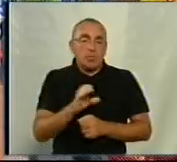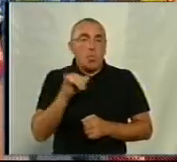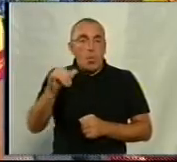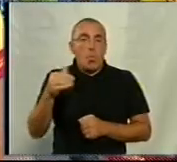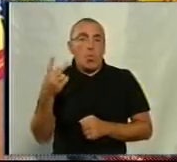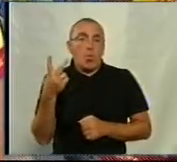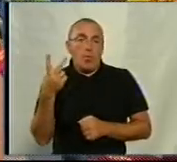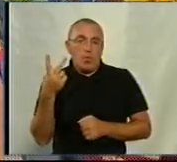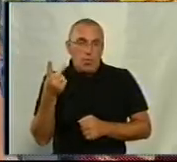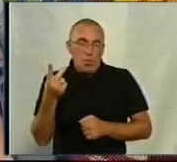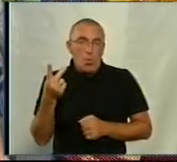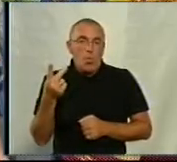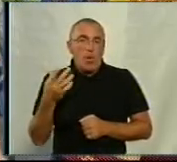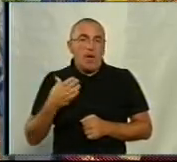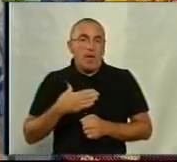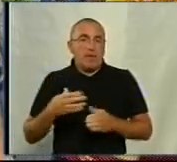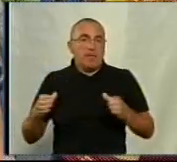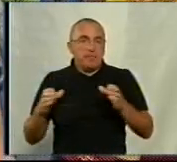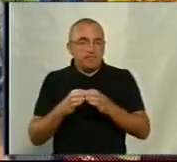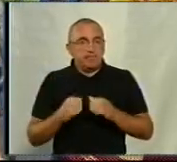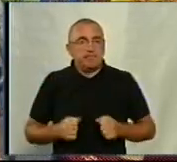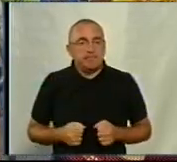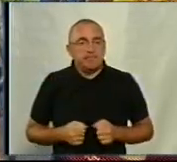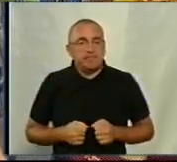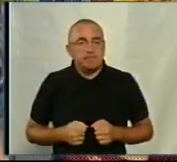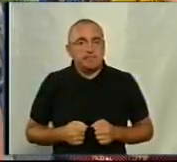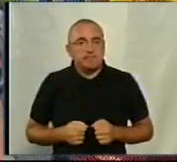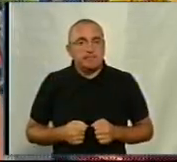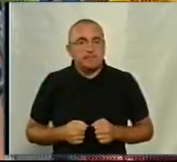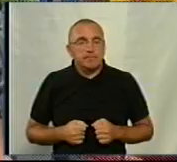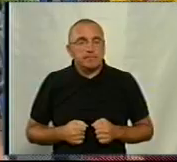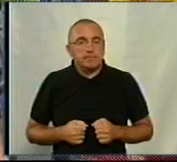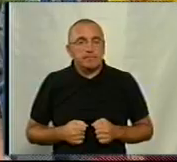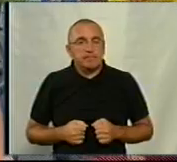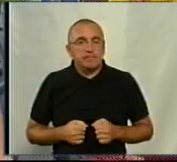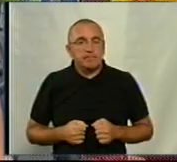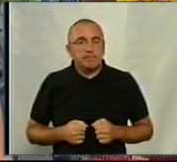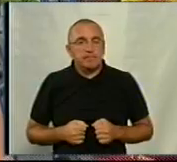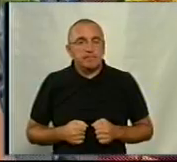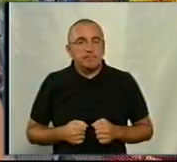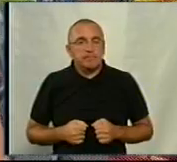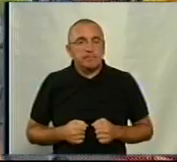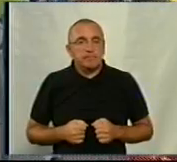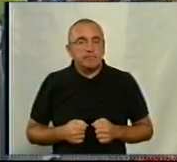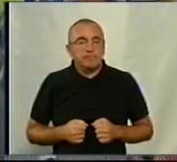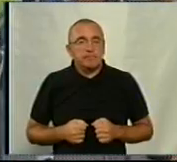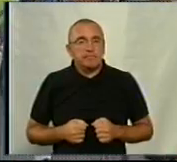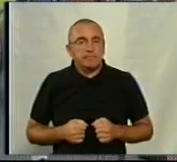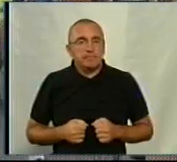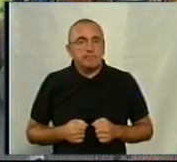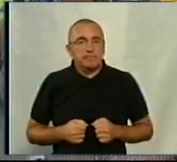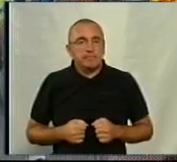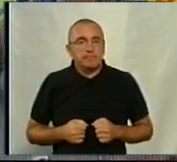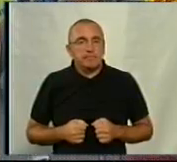другого. Нагородження приводить Срібний призер Олімпійських ігор, трьохкратний чемпіон світу